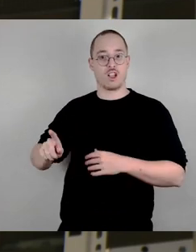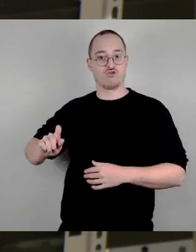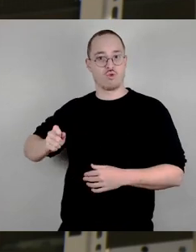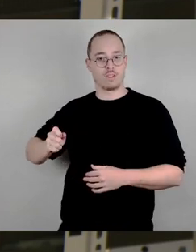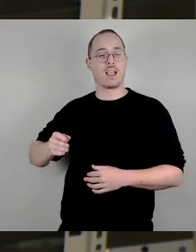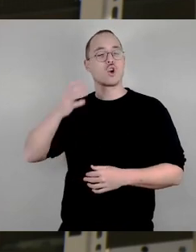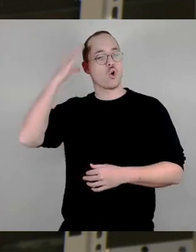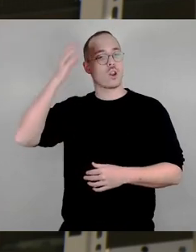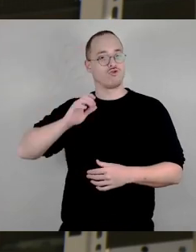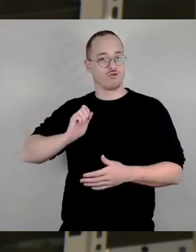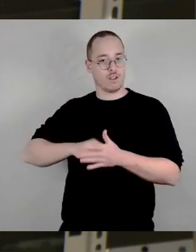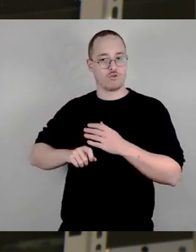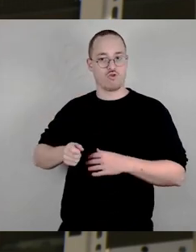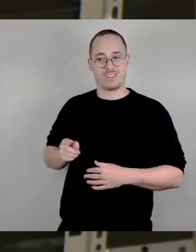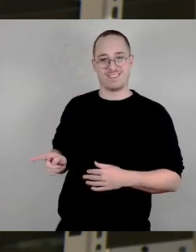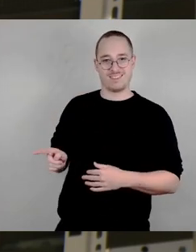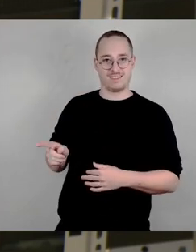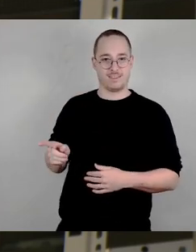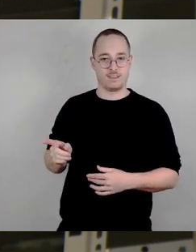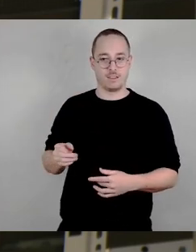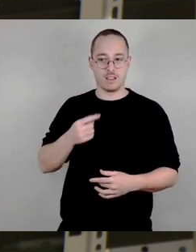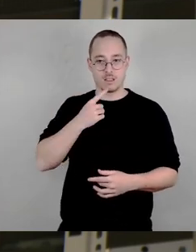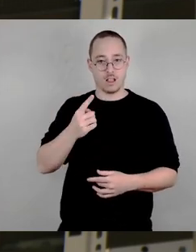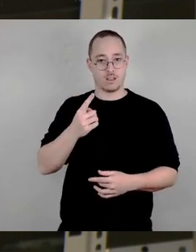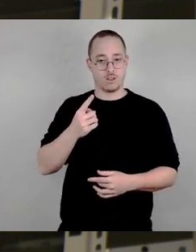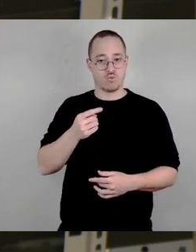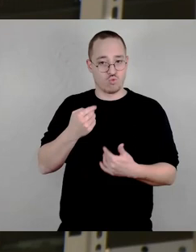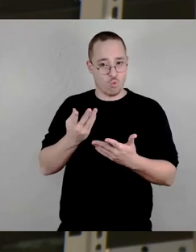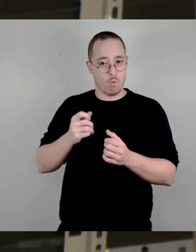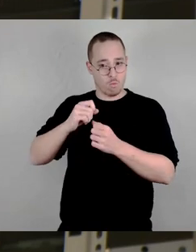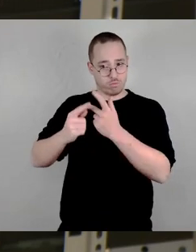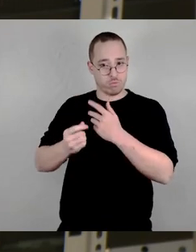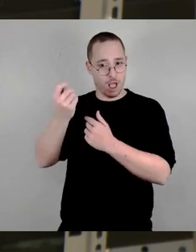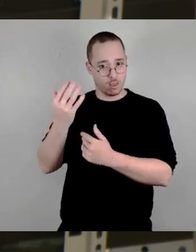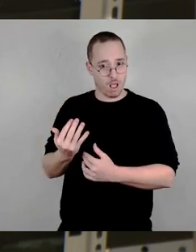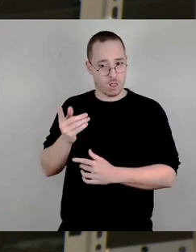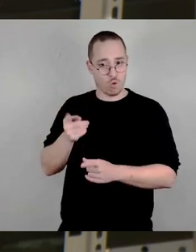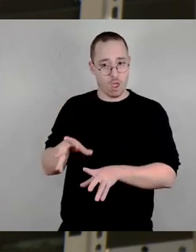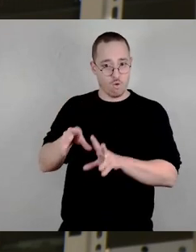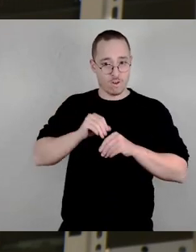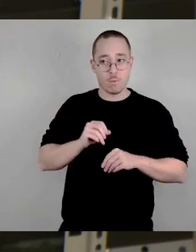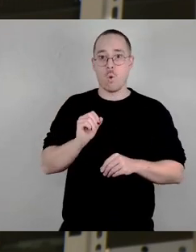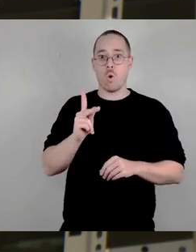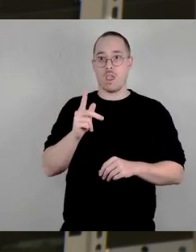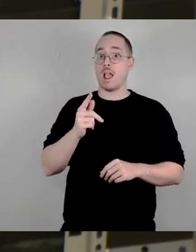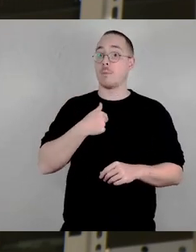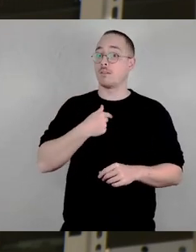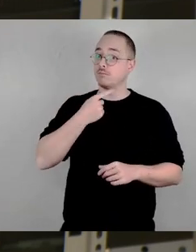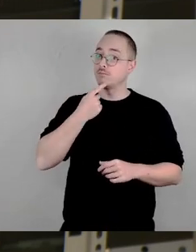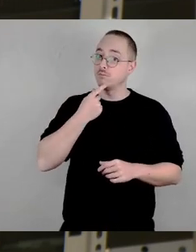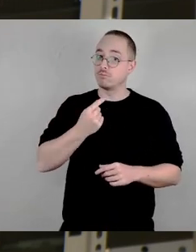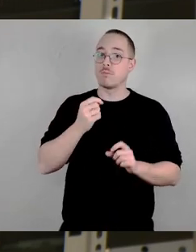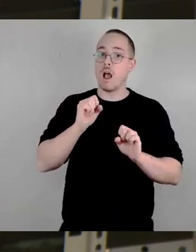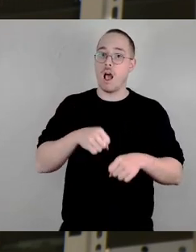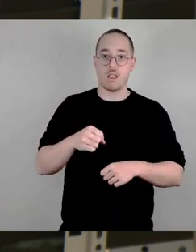aufzunehmen, wenn es denn überhaupt erforderlich ist. Und die Dresdnerinnen und Dresdner, egal ob Christen oder